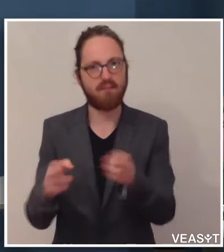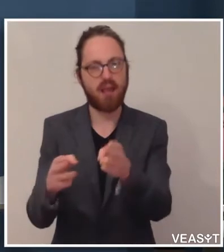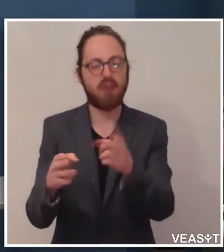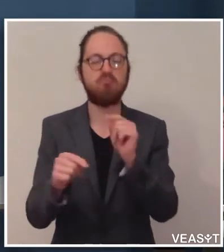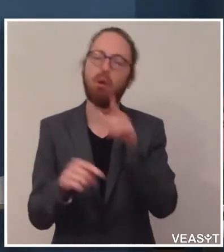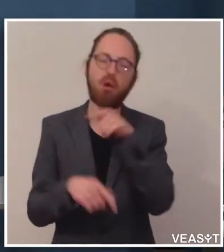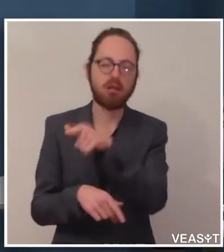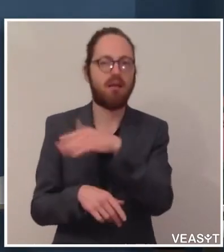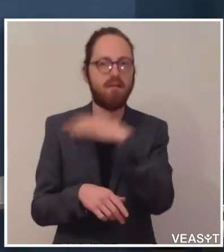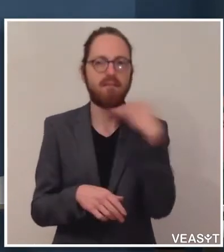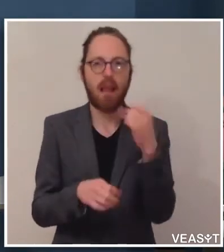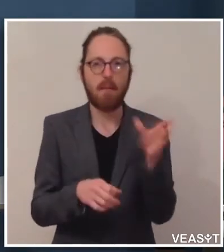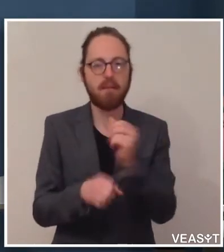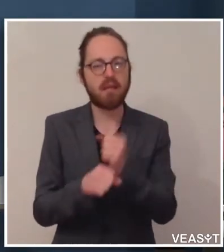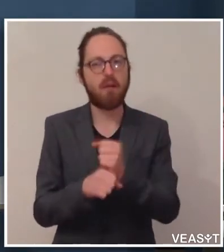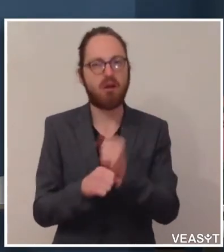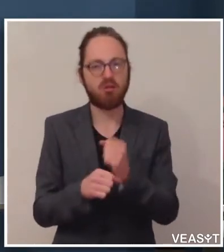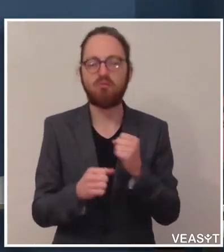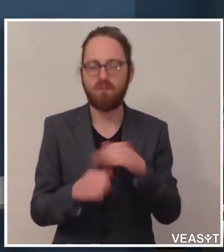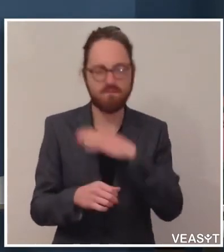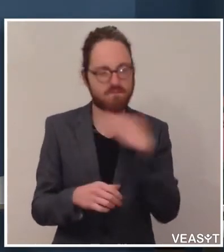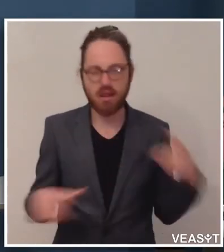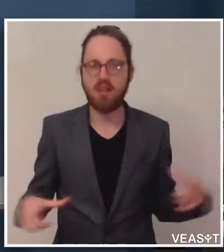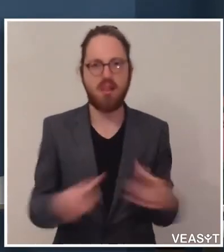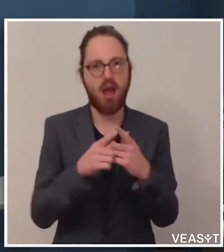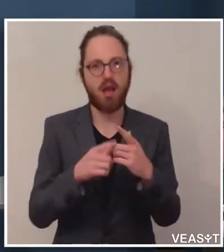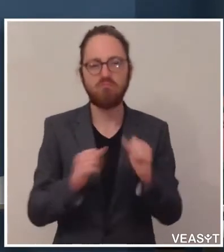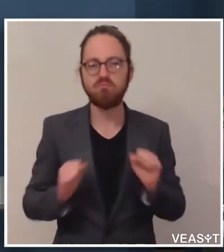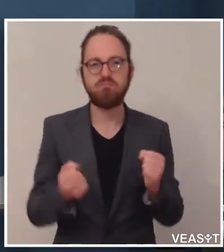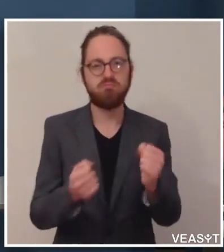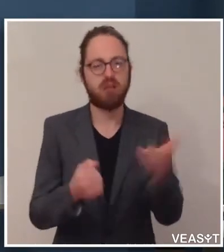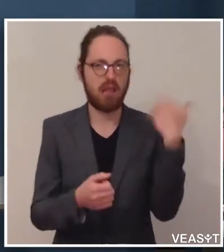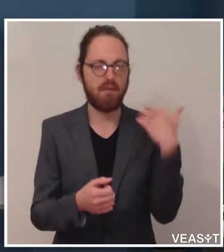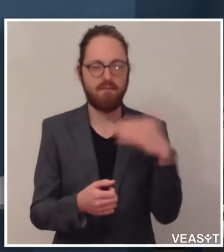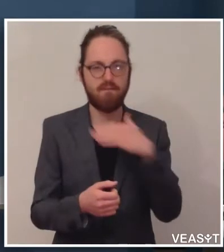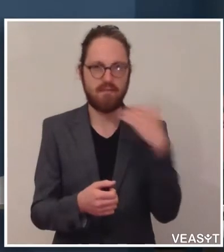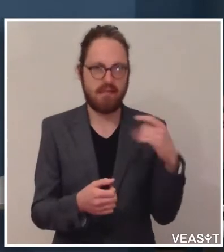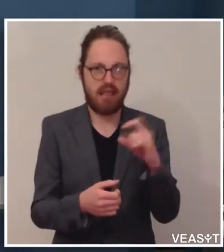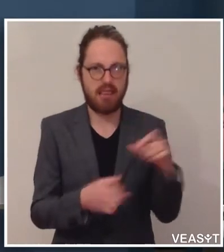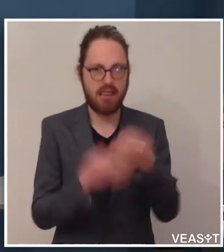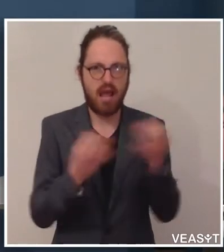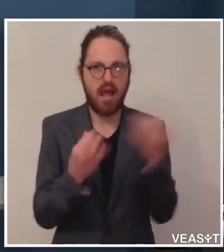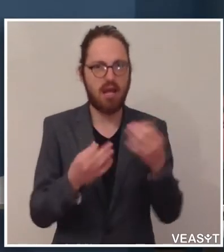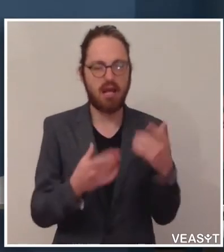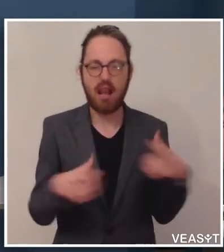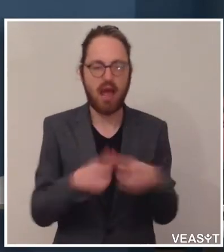gehen oft an ihre Grenzen und in diesen Tagen auch weit darüber hinaus. Und ich kann Ihnen sagen, das, was dort geleistet